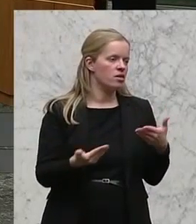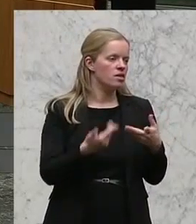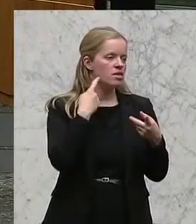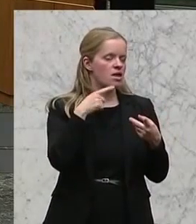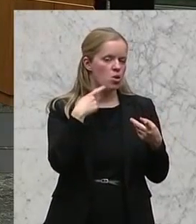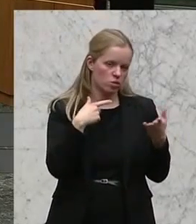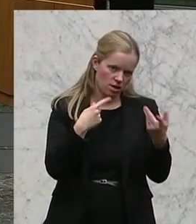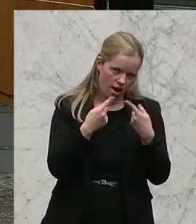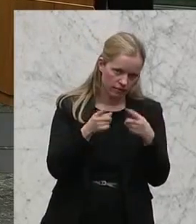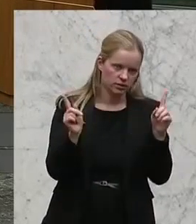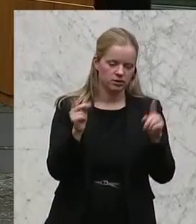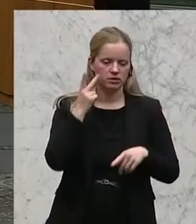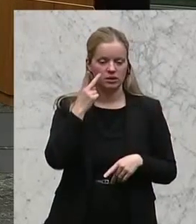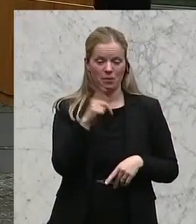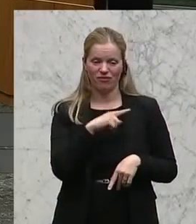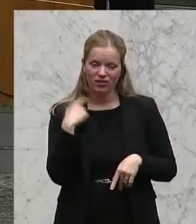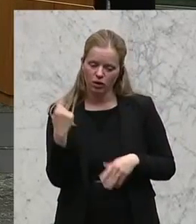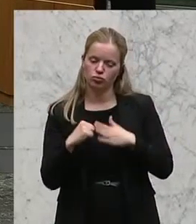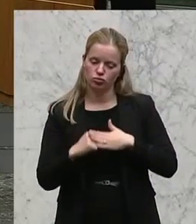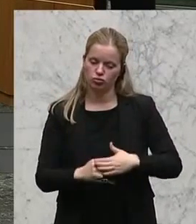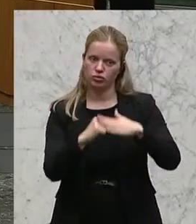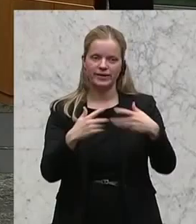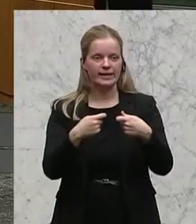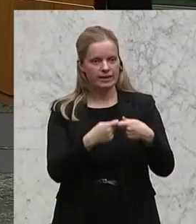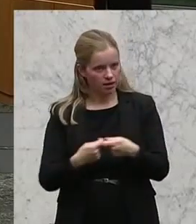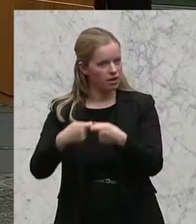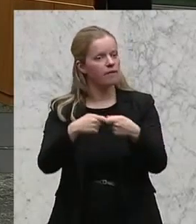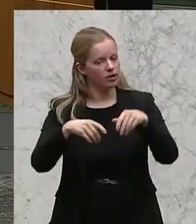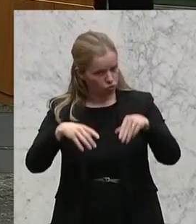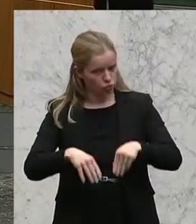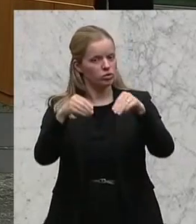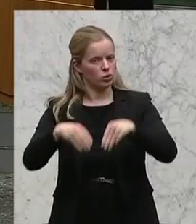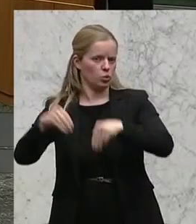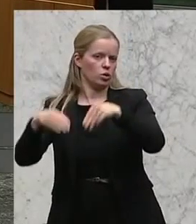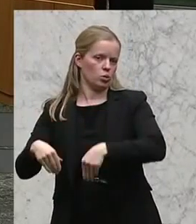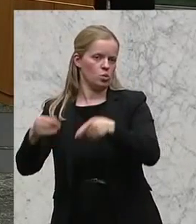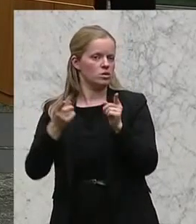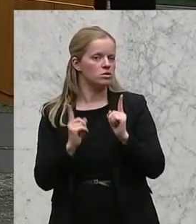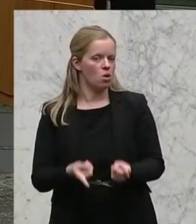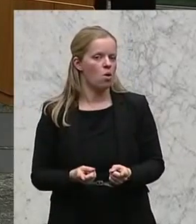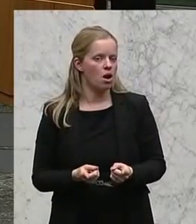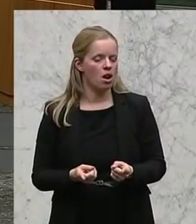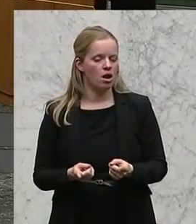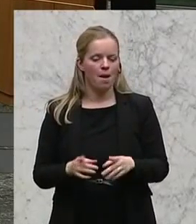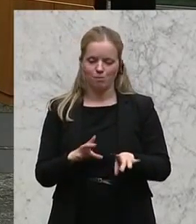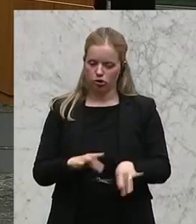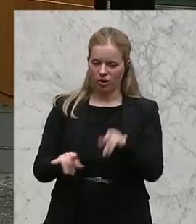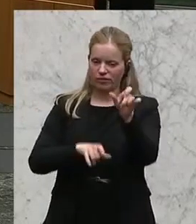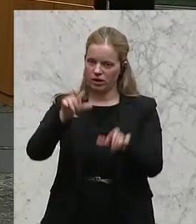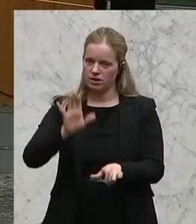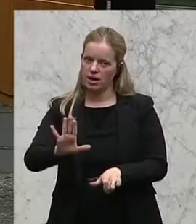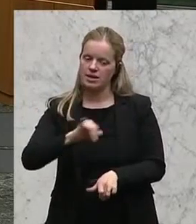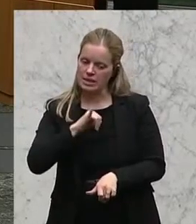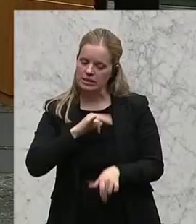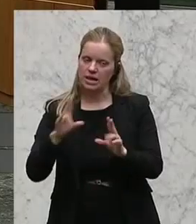grundsätzlich das Recht unterstützen, Gewerkschaften zu gründen, um damit Beschäftigte ihre Interessen